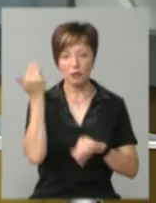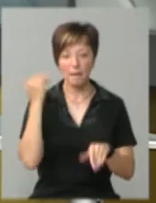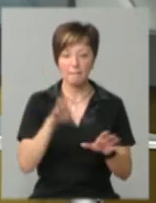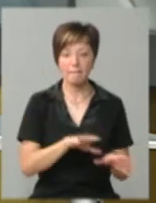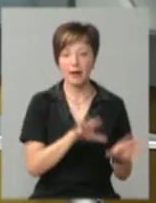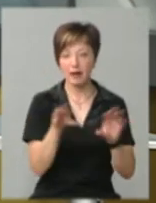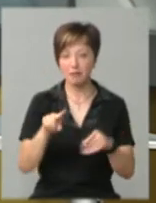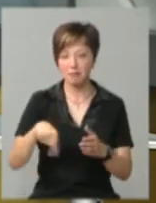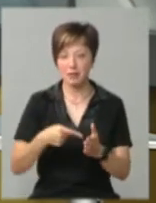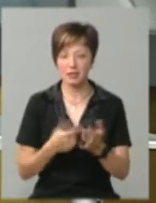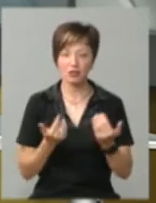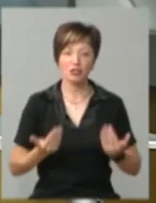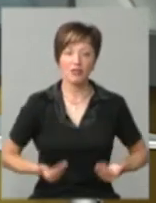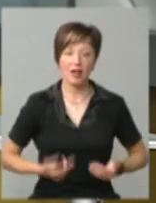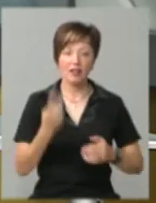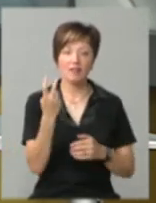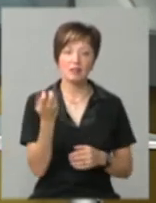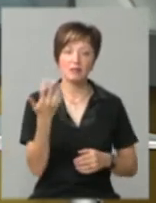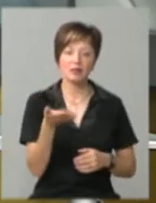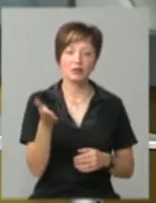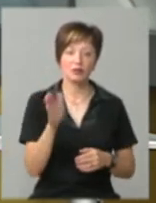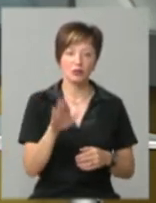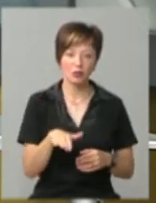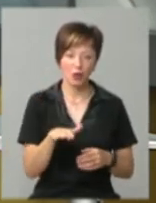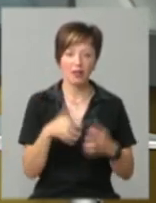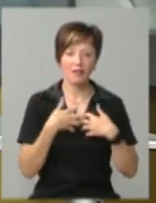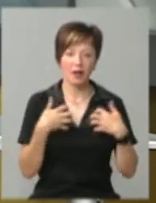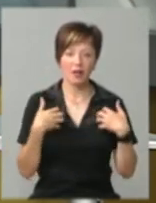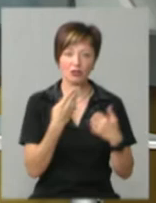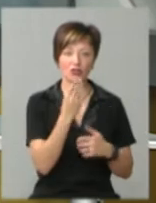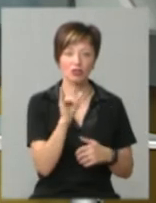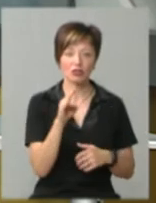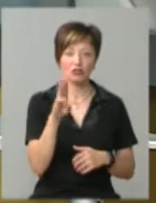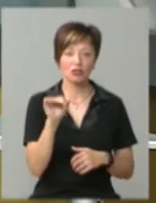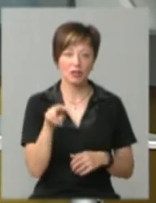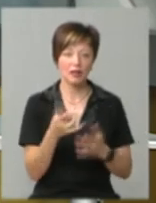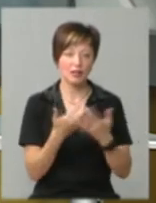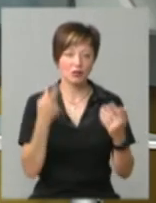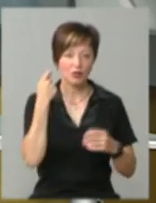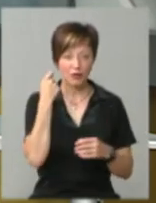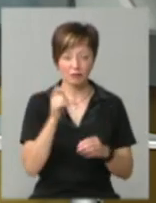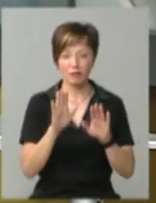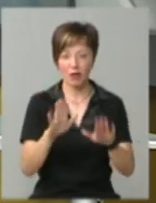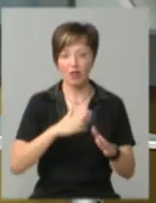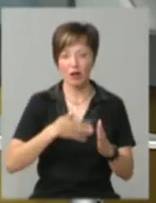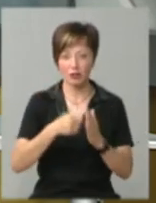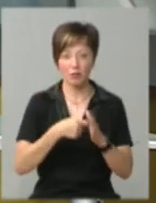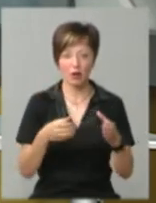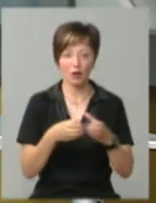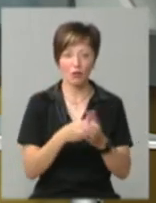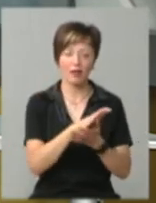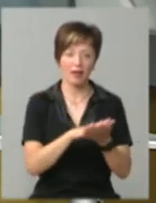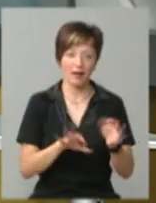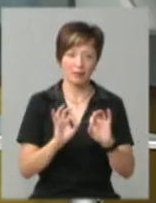міста. Нині у нього живе 250 шеншил різного віку. На мініфермі побувала знімальна група Суспільного. Подробиці у сюжеті